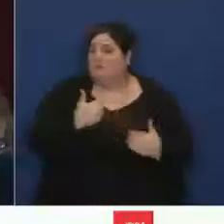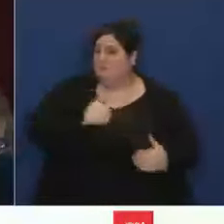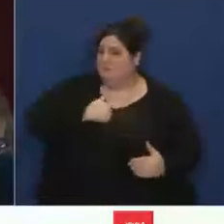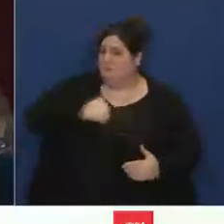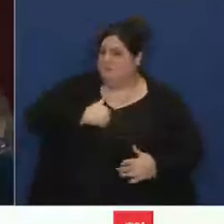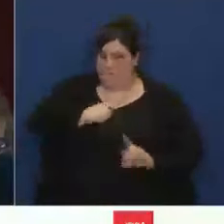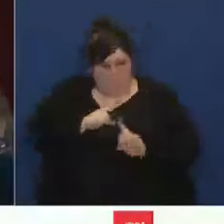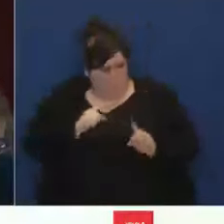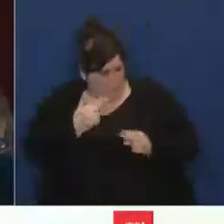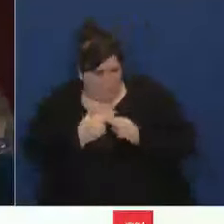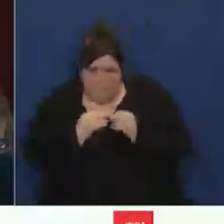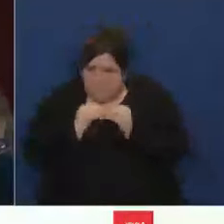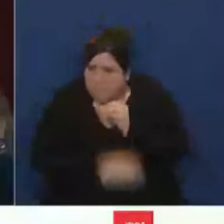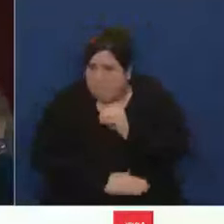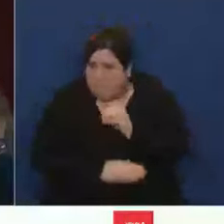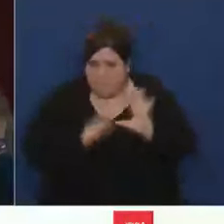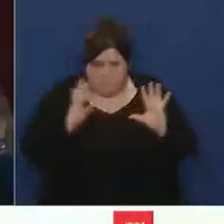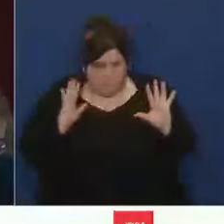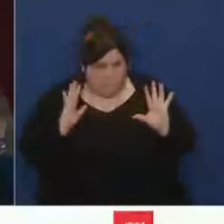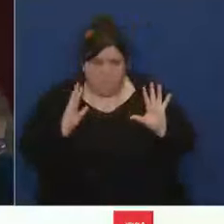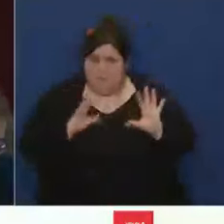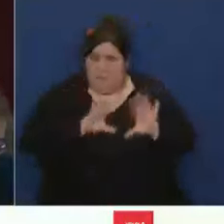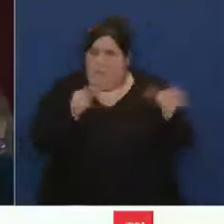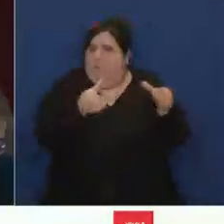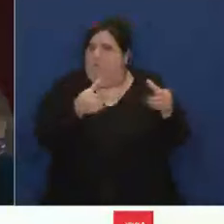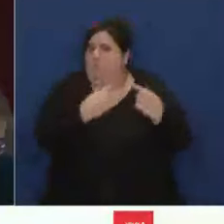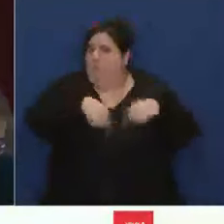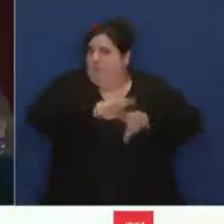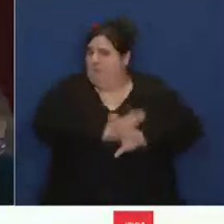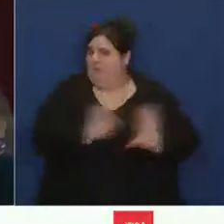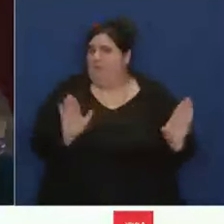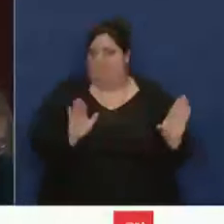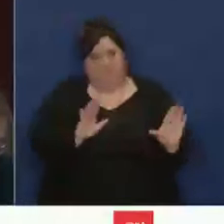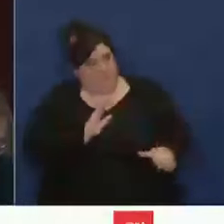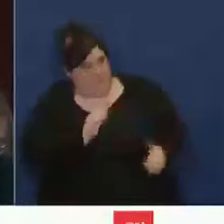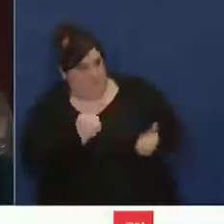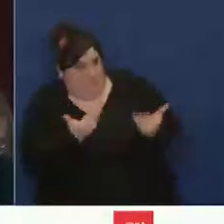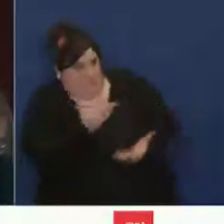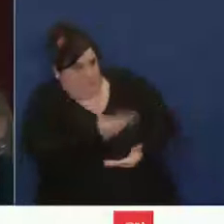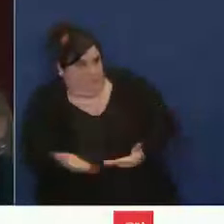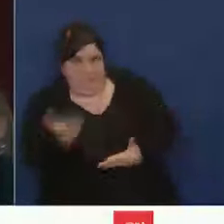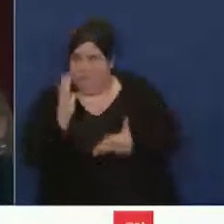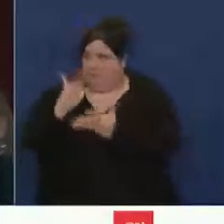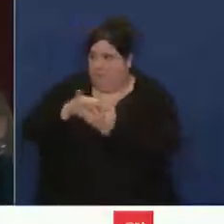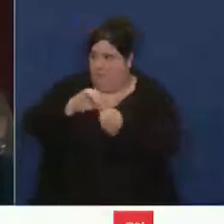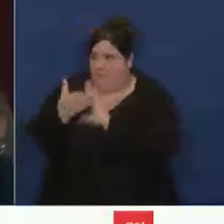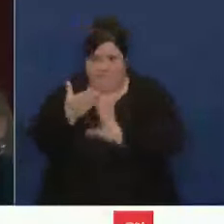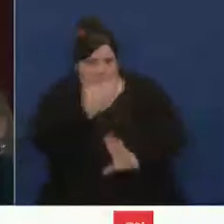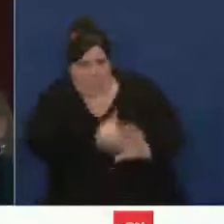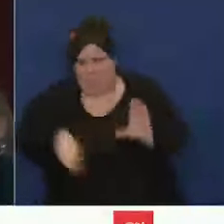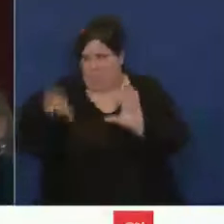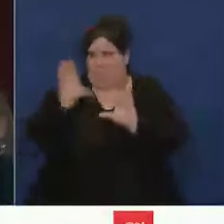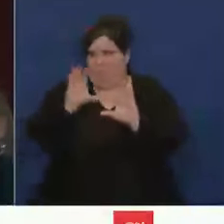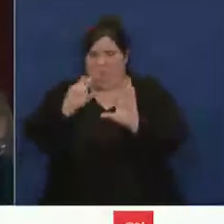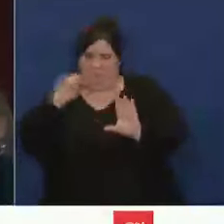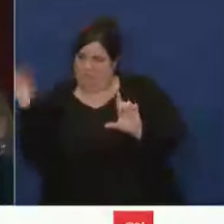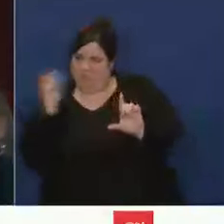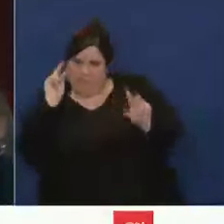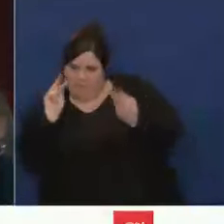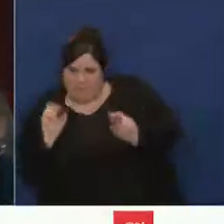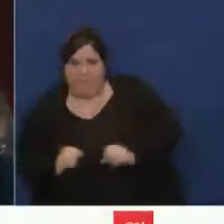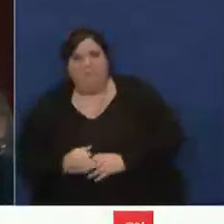anonymes au niveau de leur publication, et bien puissent être publiés en ligne pour faire part aussi, je pense, aux